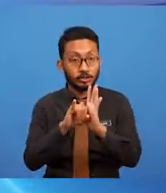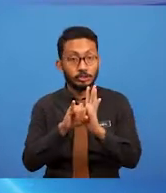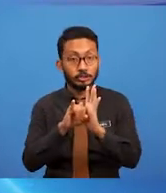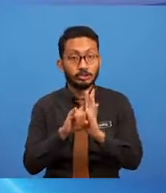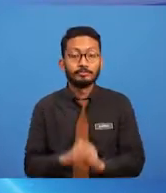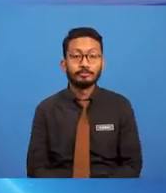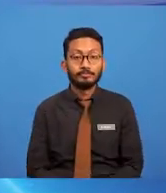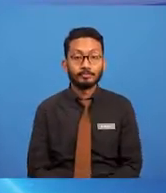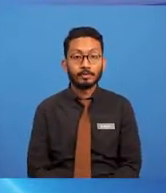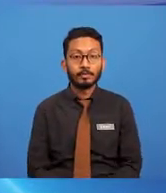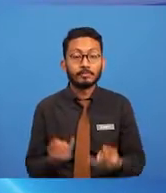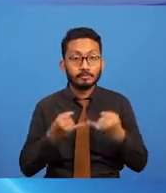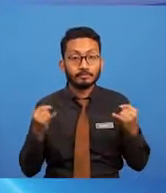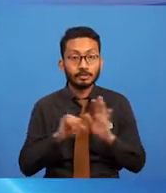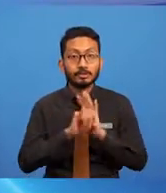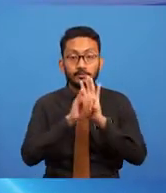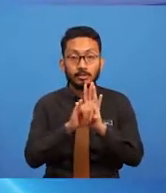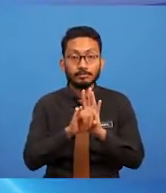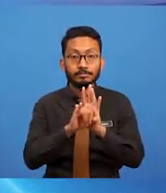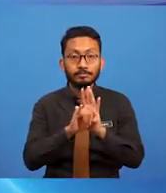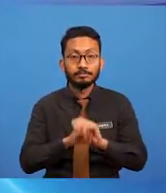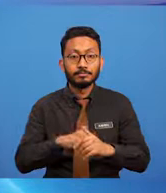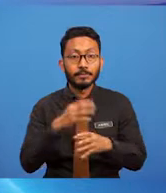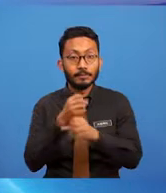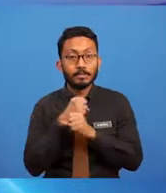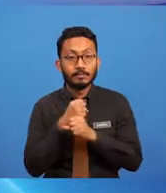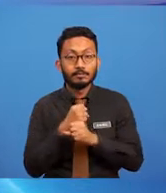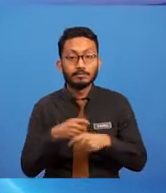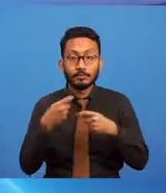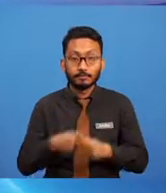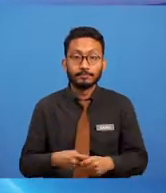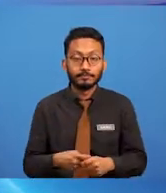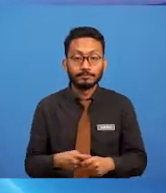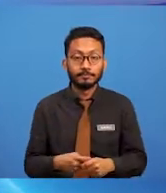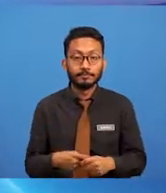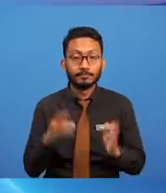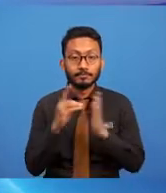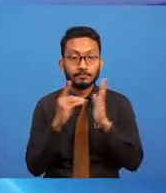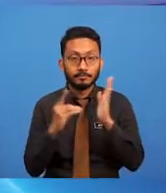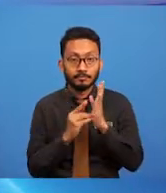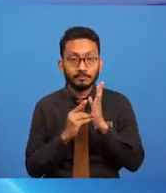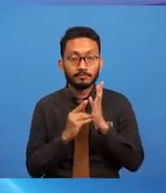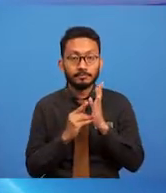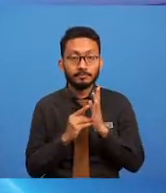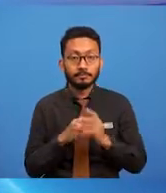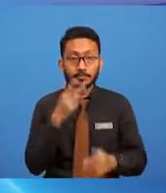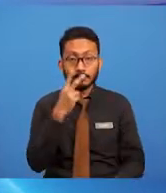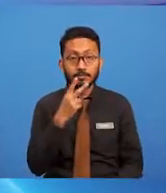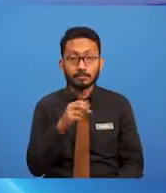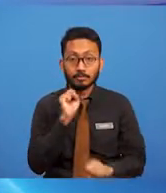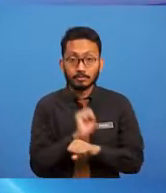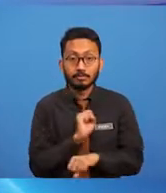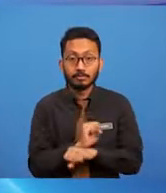Jenis imej ini dapat ditentukan berdasarkan pesanan kerja yang